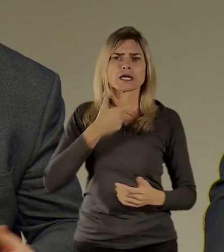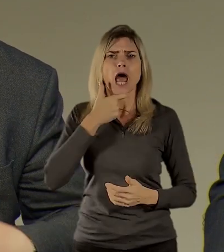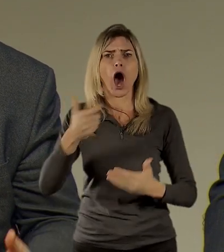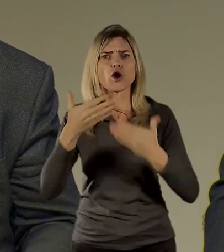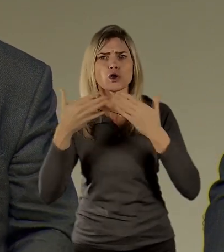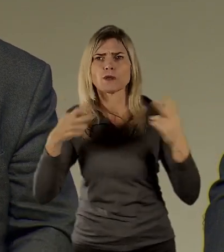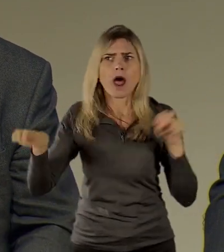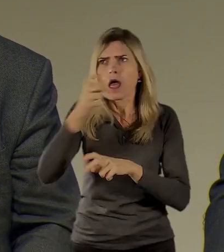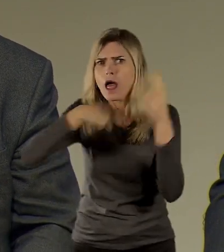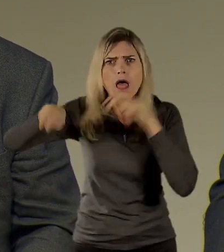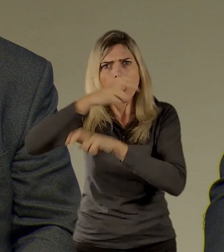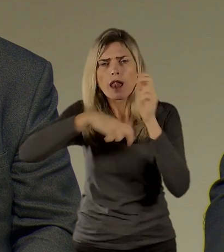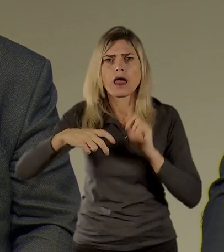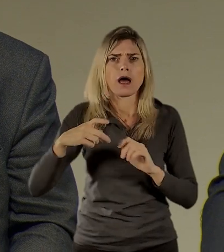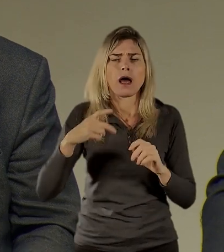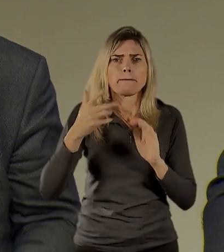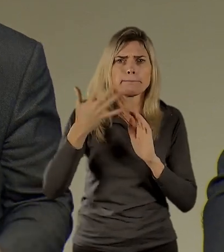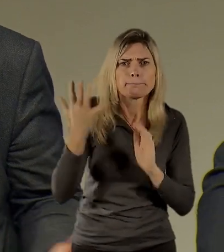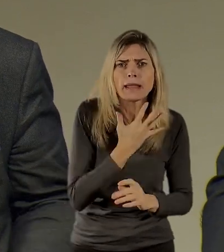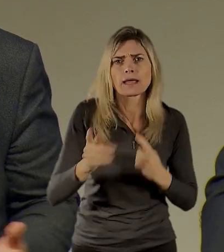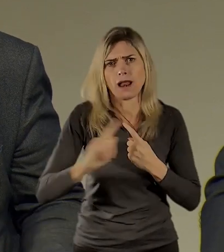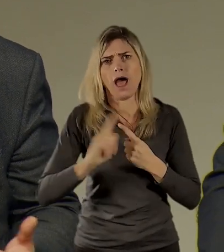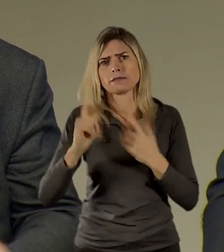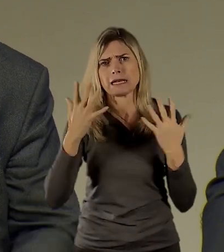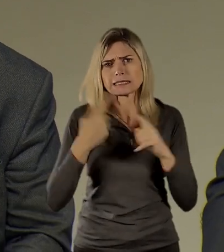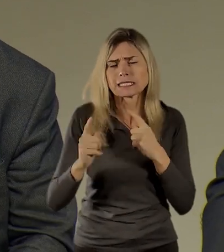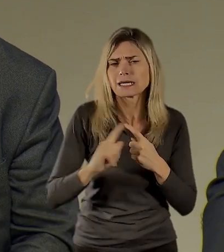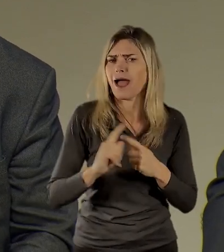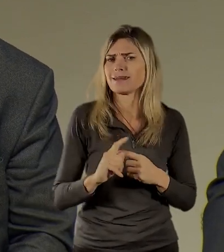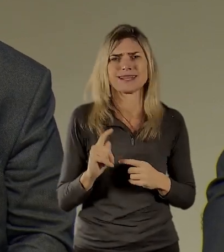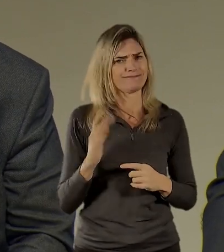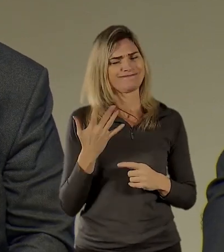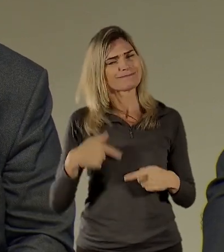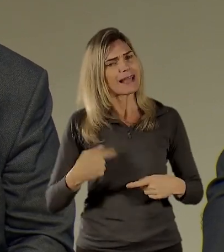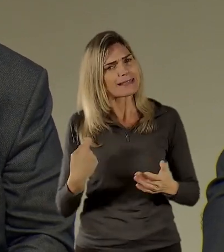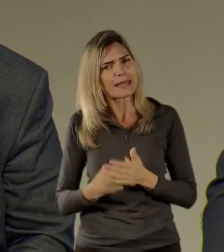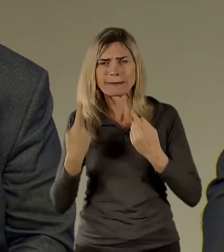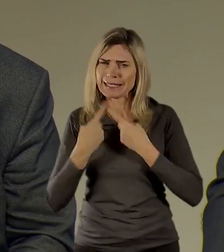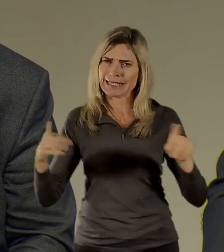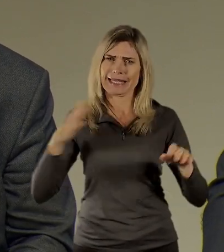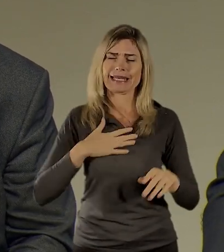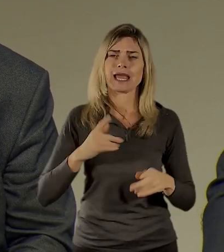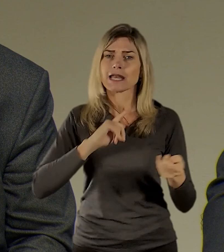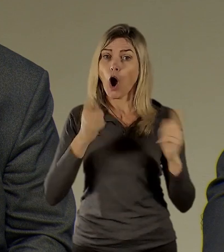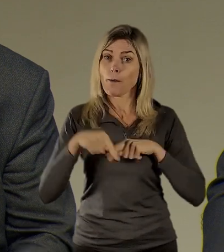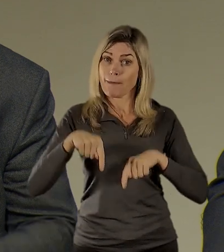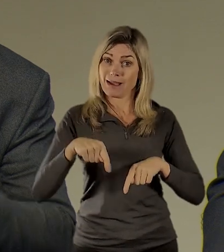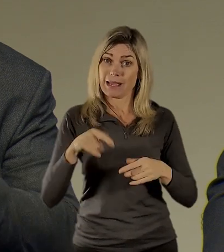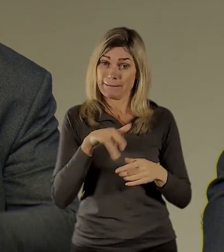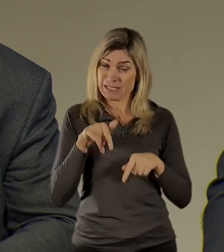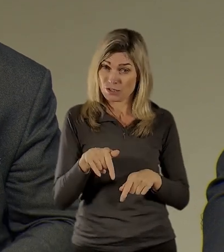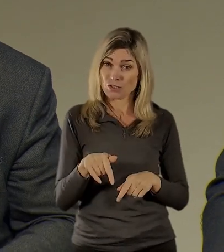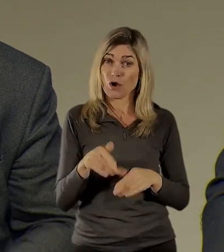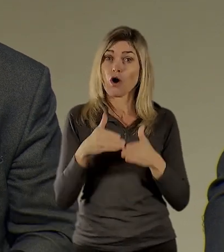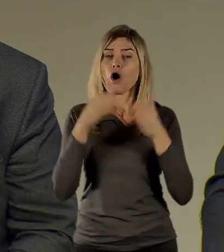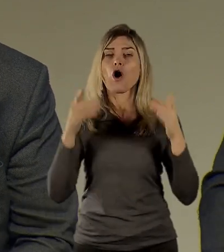dvakrát, pětkrát, desetkrát. Tady vlastně budete muset sám se nějak interaktivně zapojit a to je